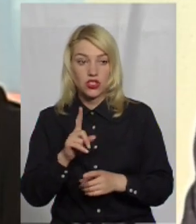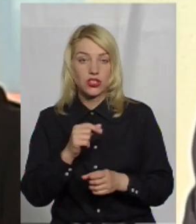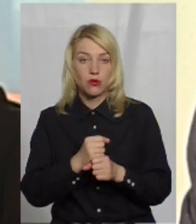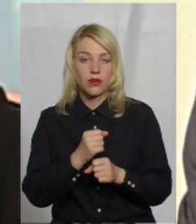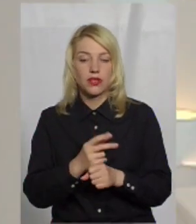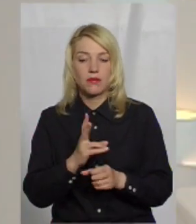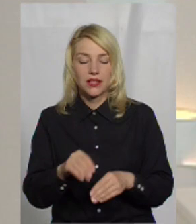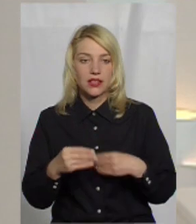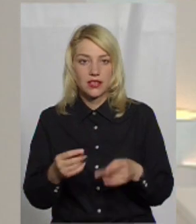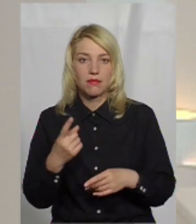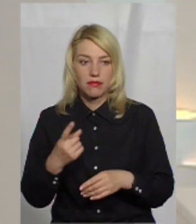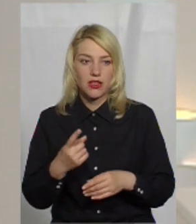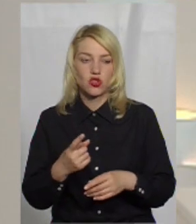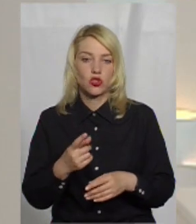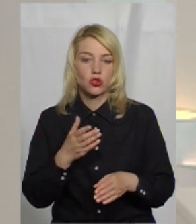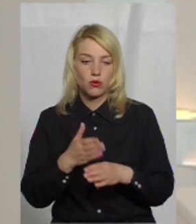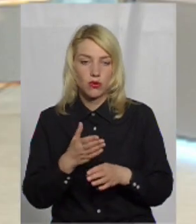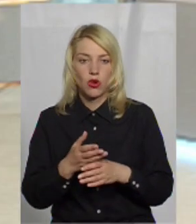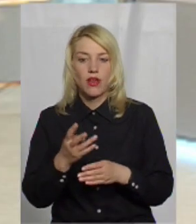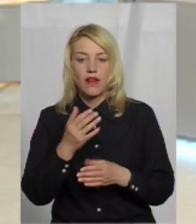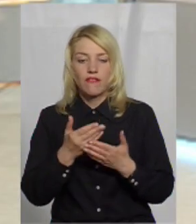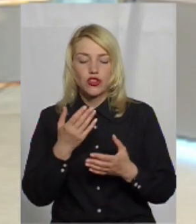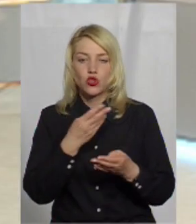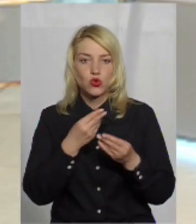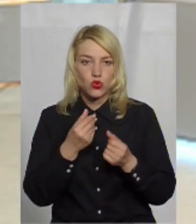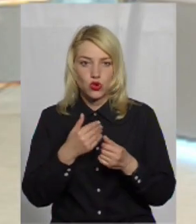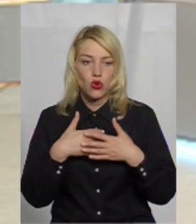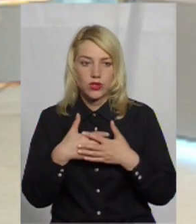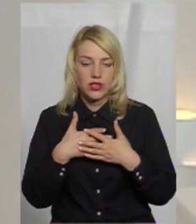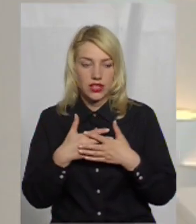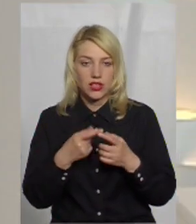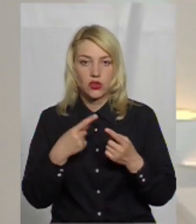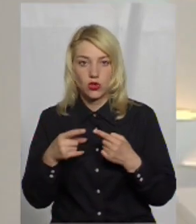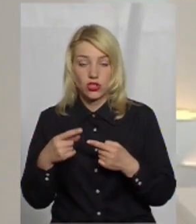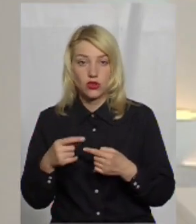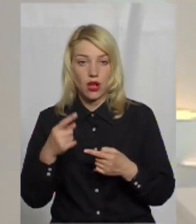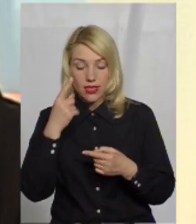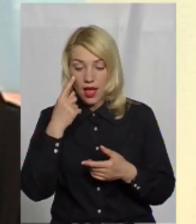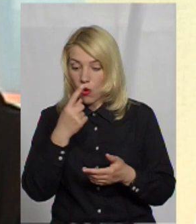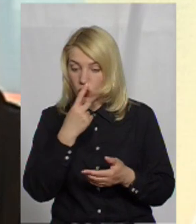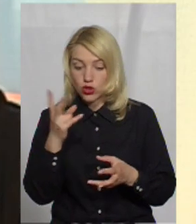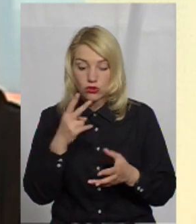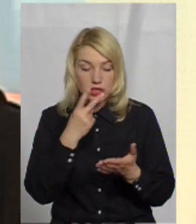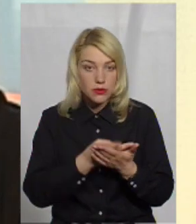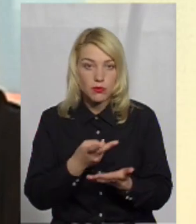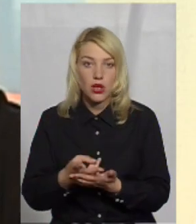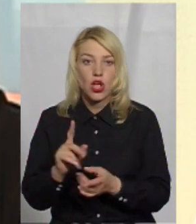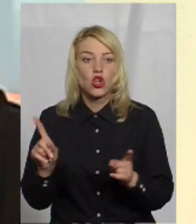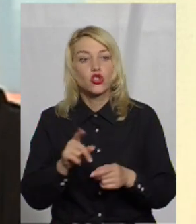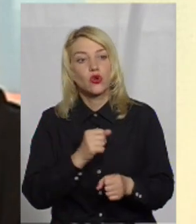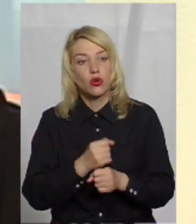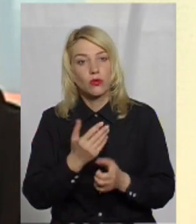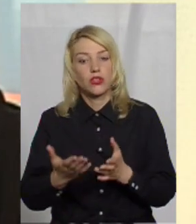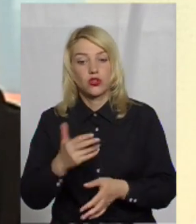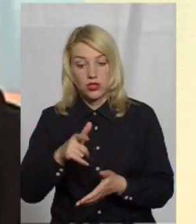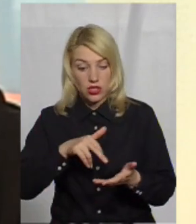наданні першої невідкладної допомоги, від штучного дихання до якихось інших речей. Тобто наочно це все робити. Це все демонстрували, що робити, якщо